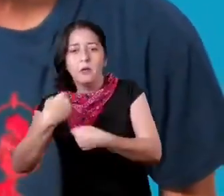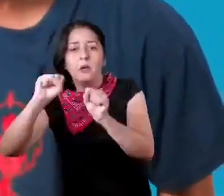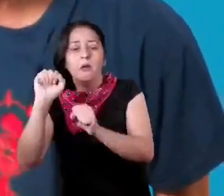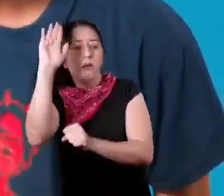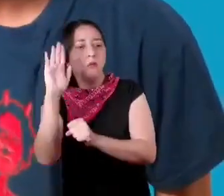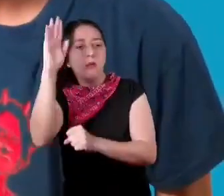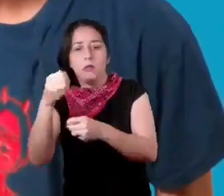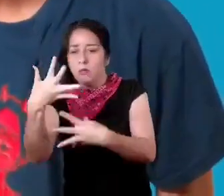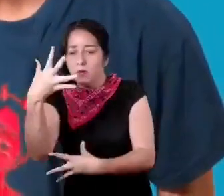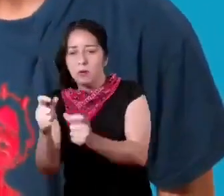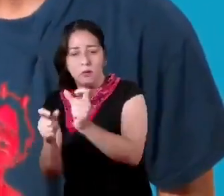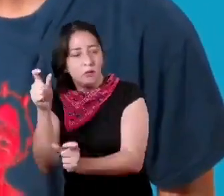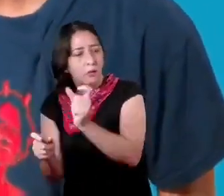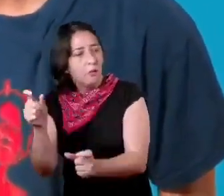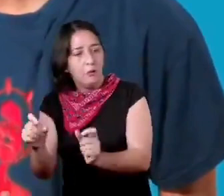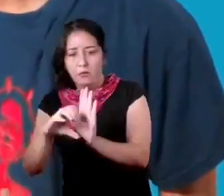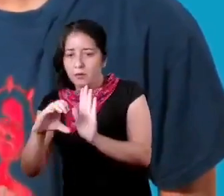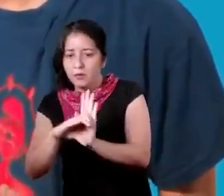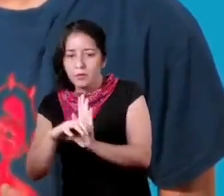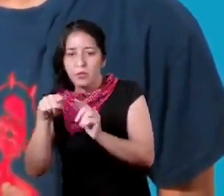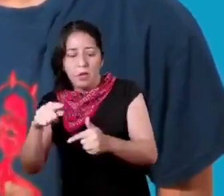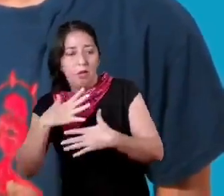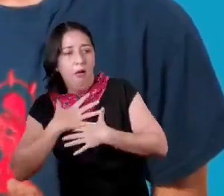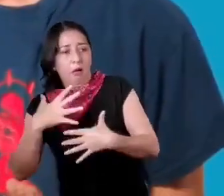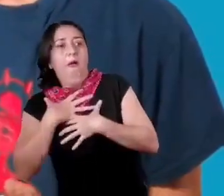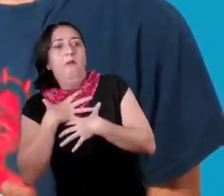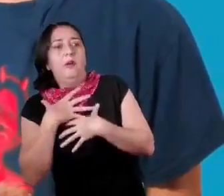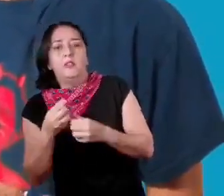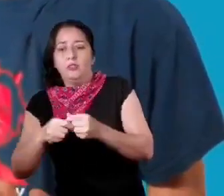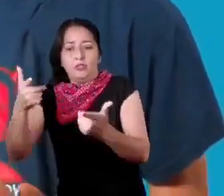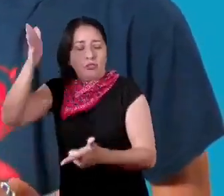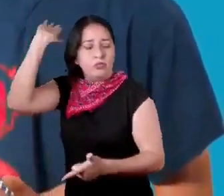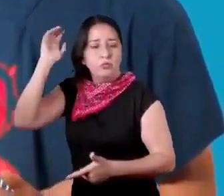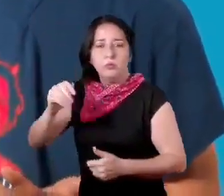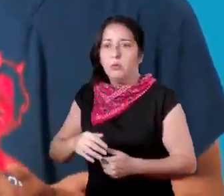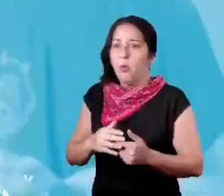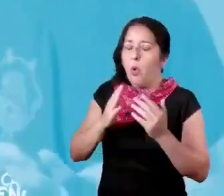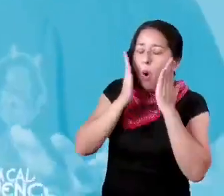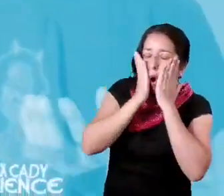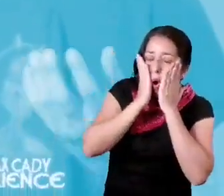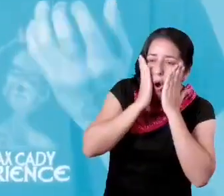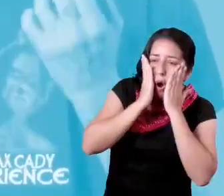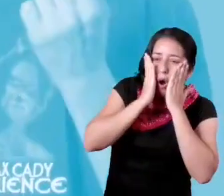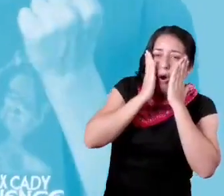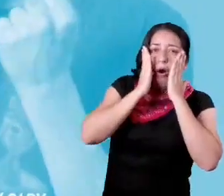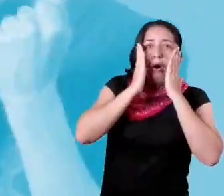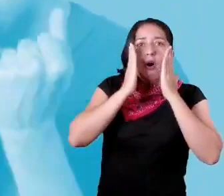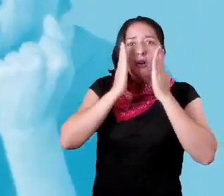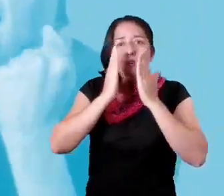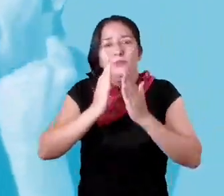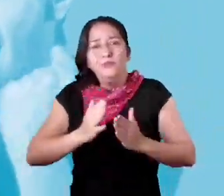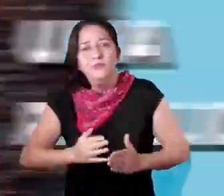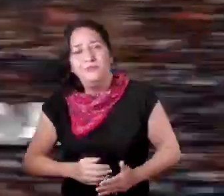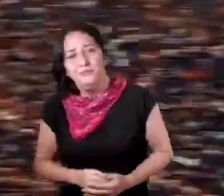Nadie lo mató. Juan se enteró que salieron los candidatos de la lista del pueblo como constituyente y le dio un infarto al chuche su madre. ¡No!